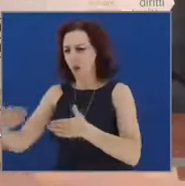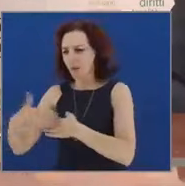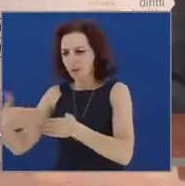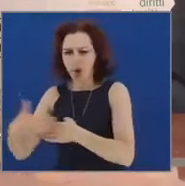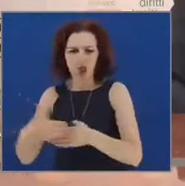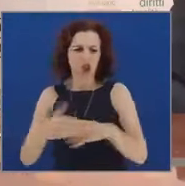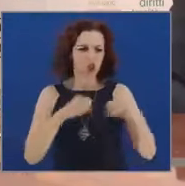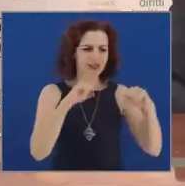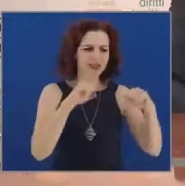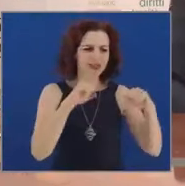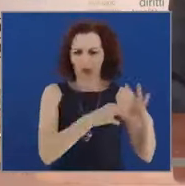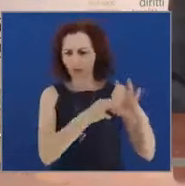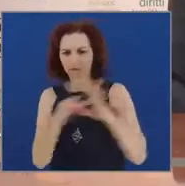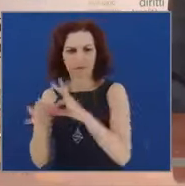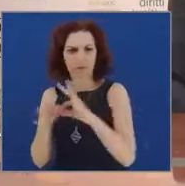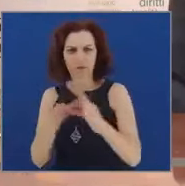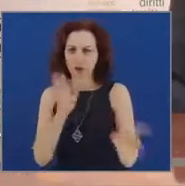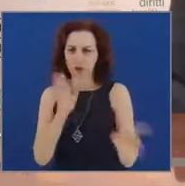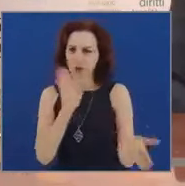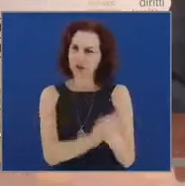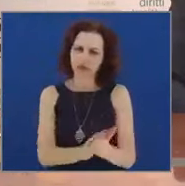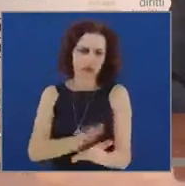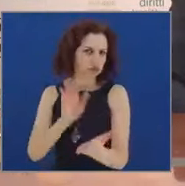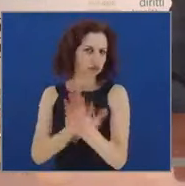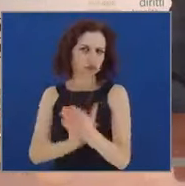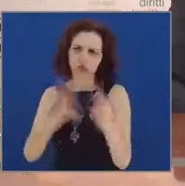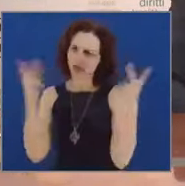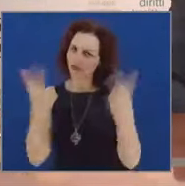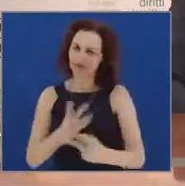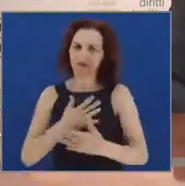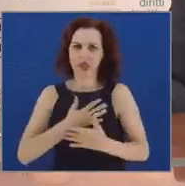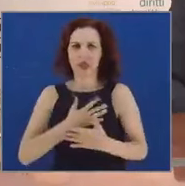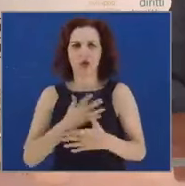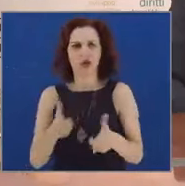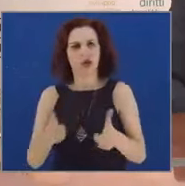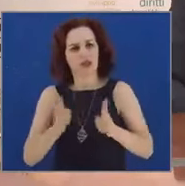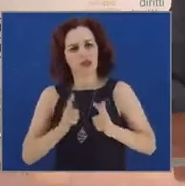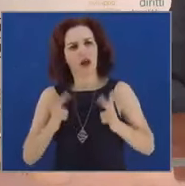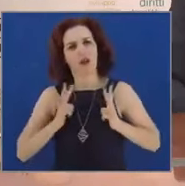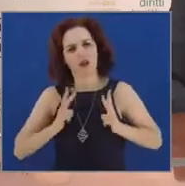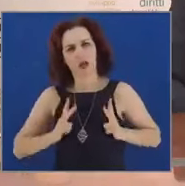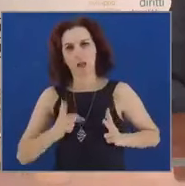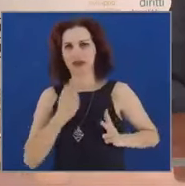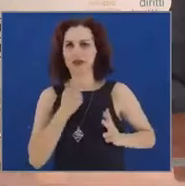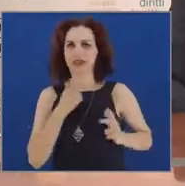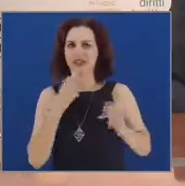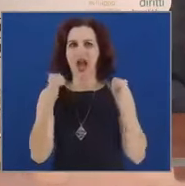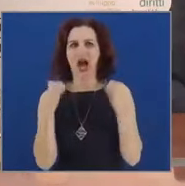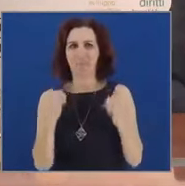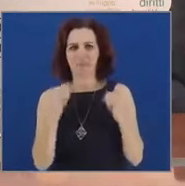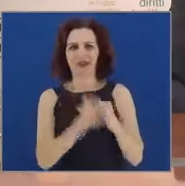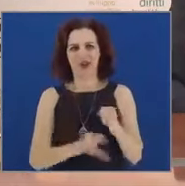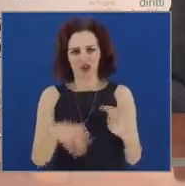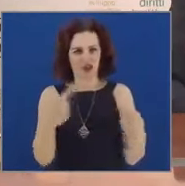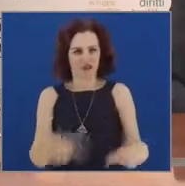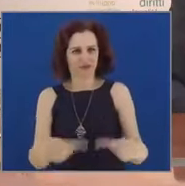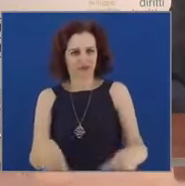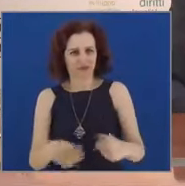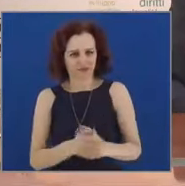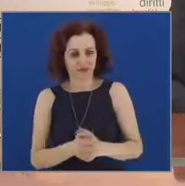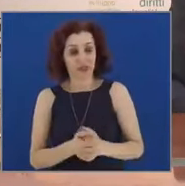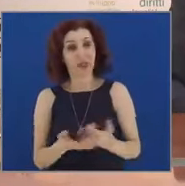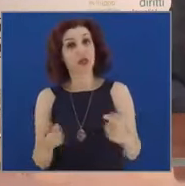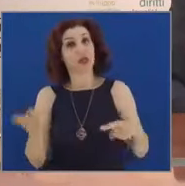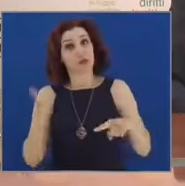incommiabile e rassicurante, poi credo, per chi vive in questa Regione. Oltre ovviamente a